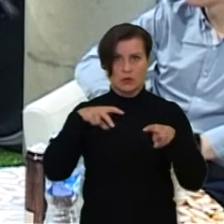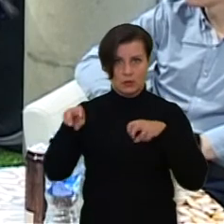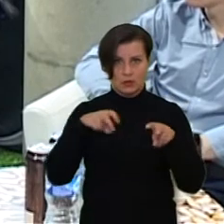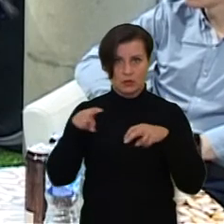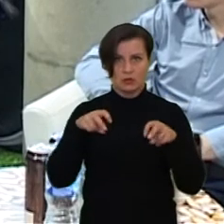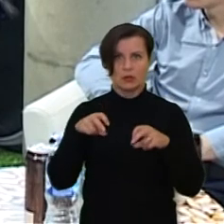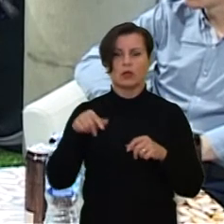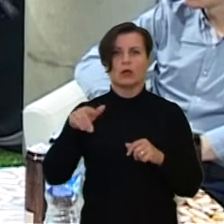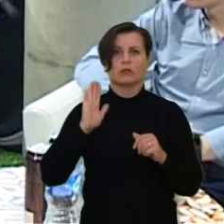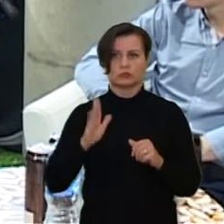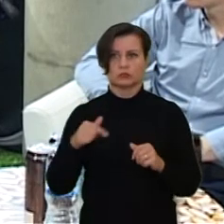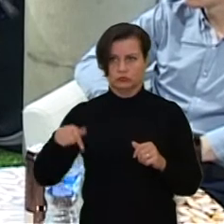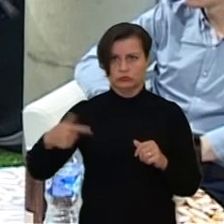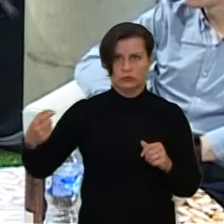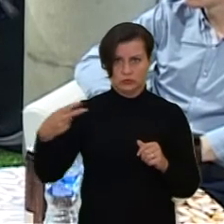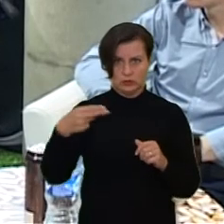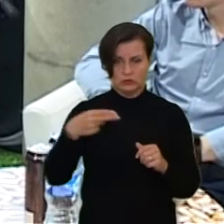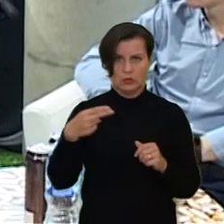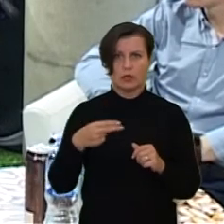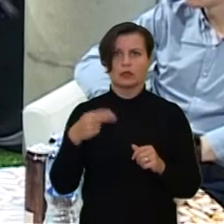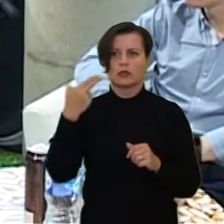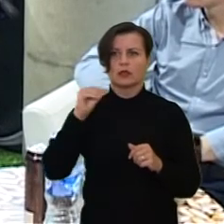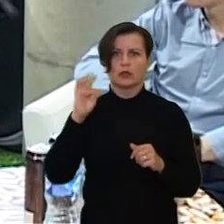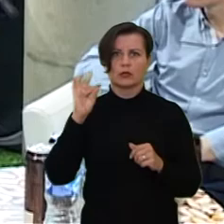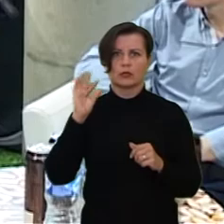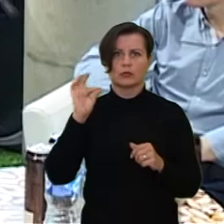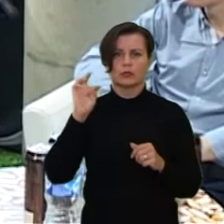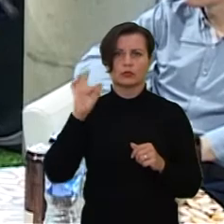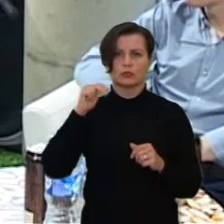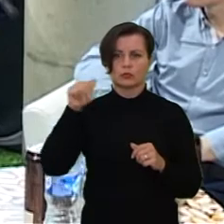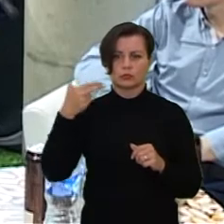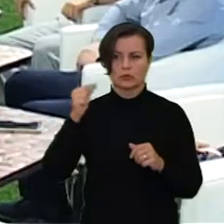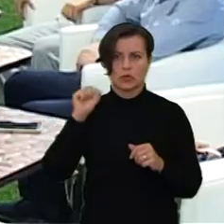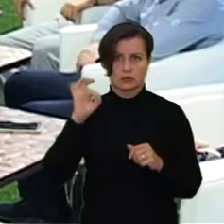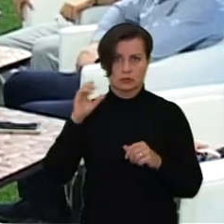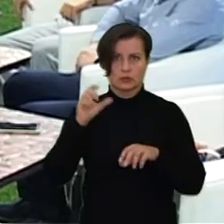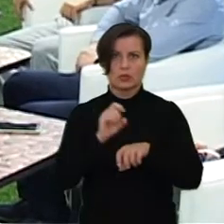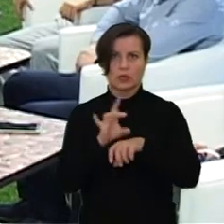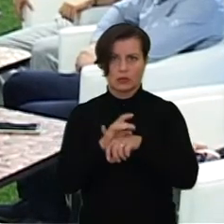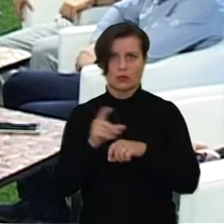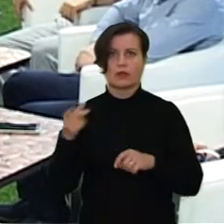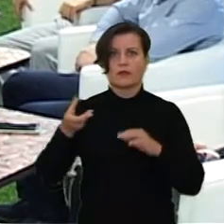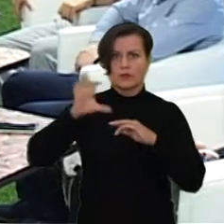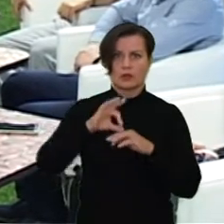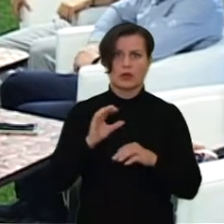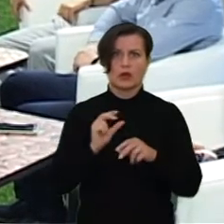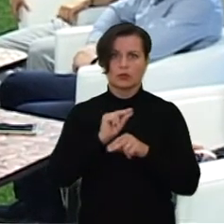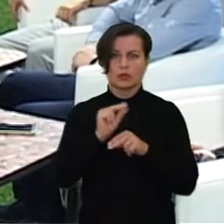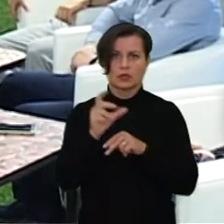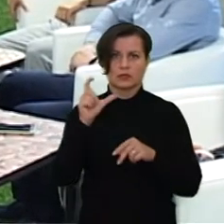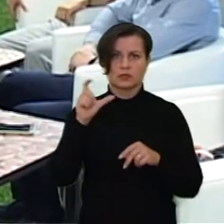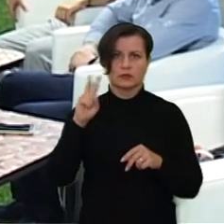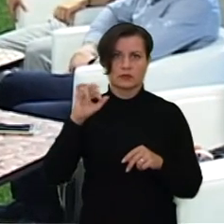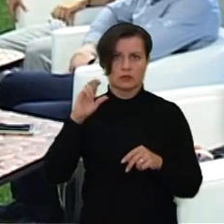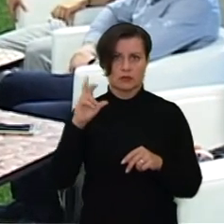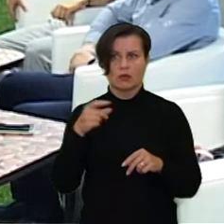šį sekmadienį, išvykoja su Klaipėdos Neptūnų. Nevežio vyriausiasis treneris Ramūnas Svirka pažymėjo, jog šioje lygoje kėdainiečiams